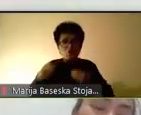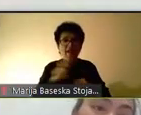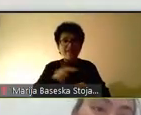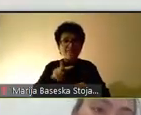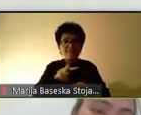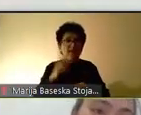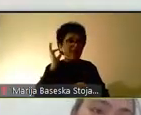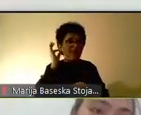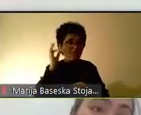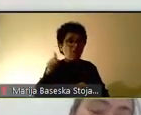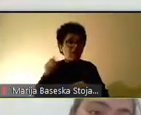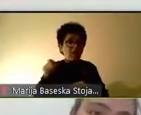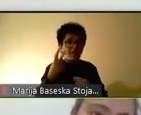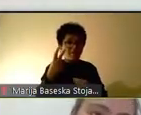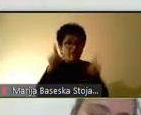Музиката